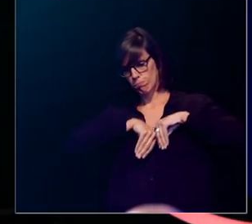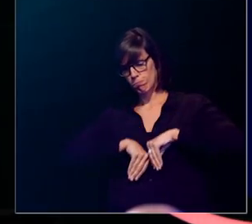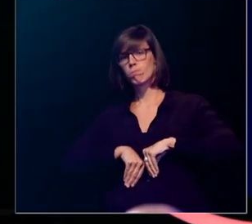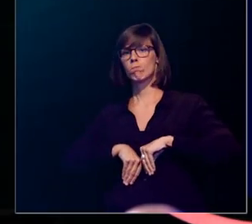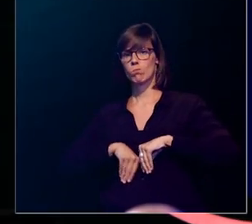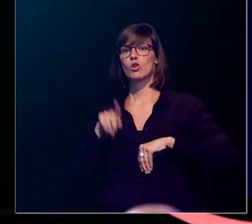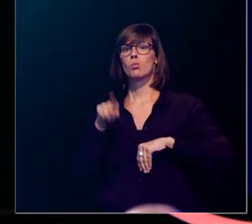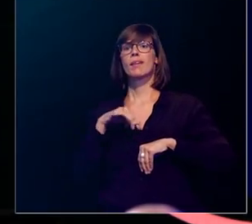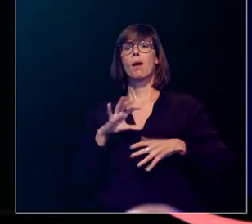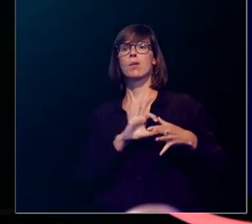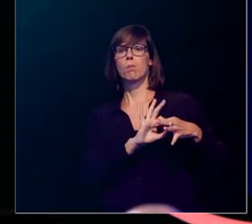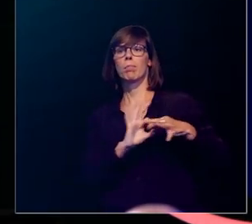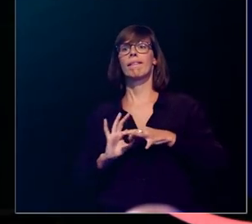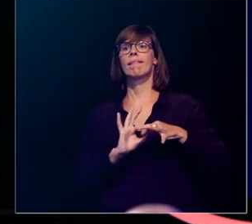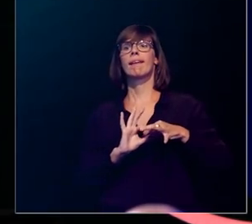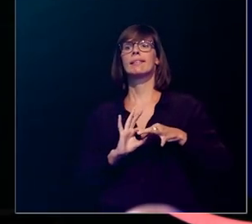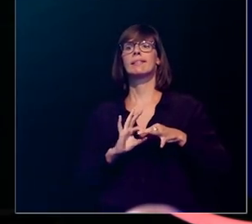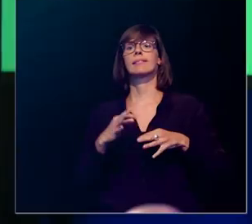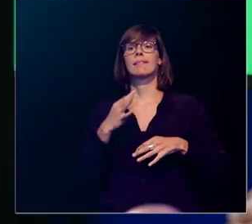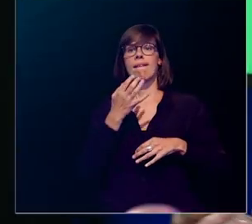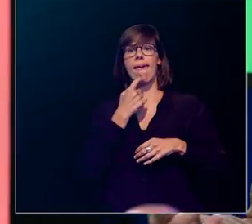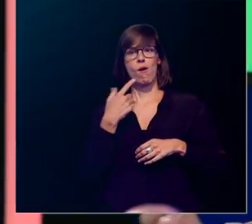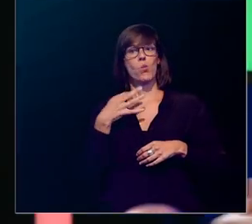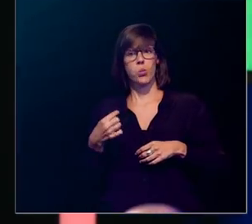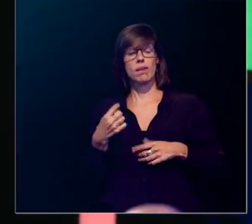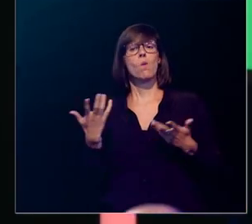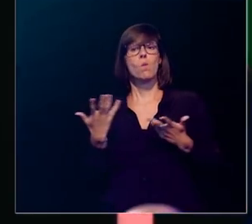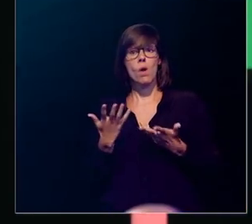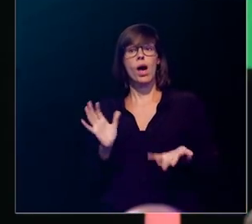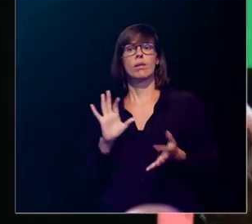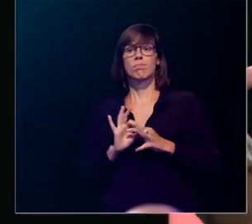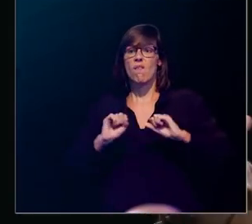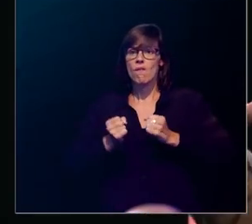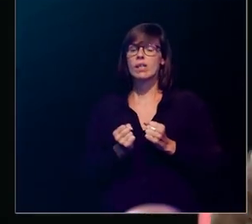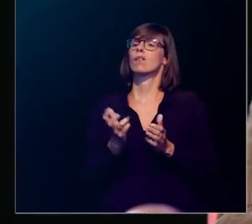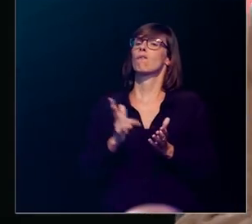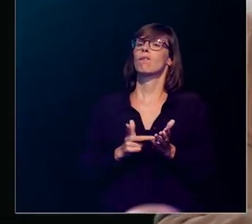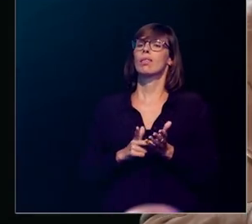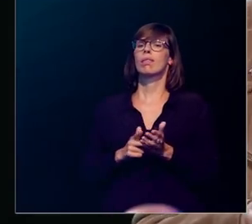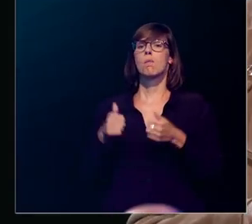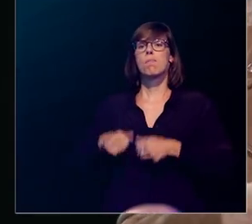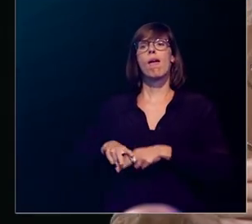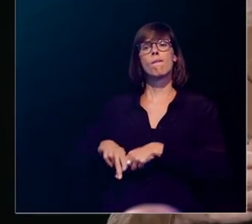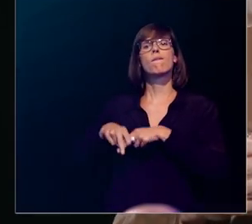een bindingseiwit en gaat zich typisch opslagen in ons vet. En gaat daar blijven zitten.